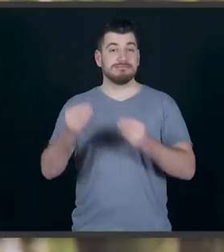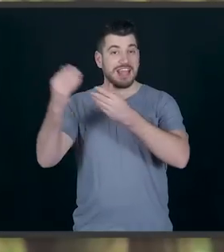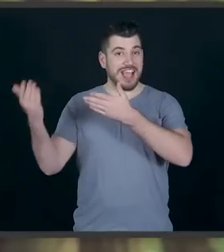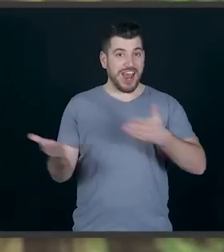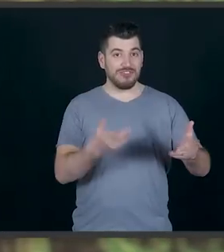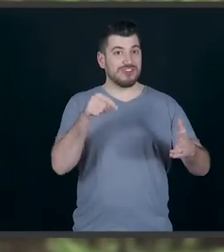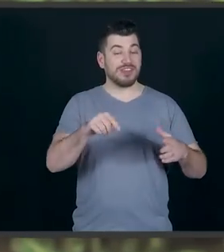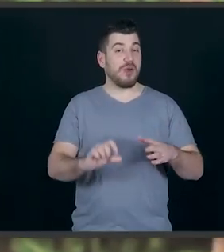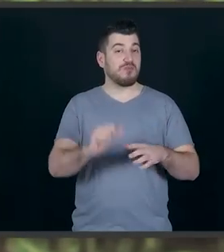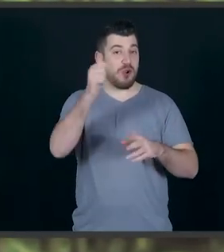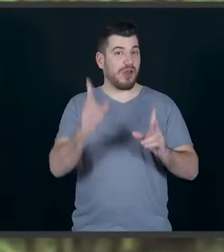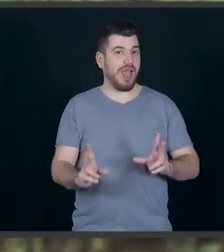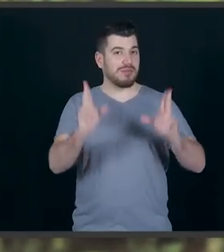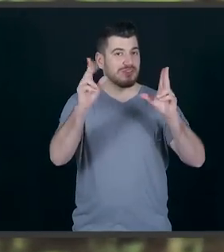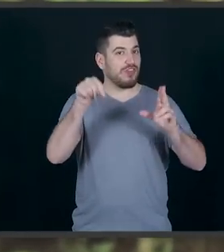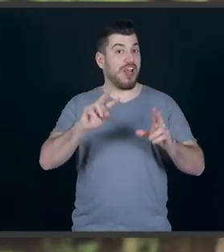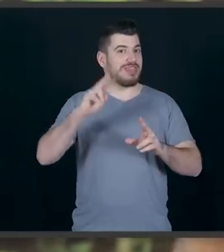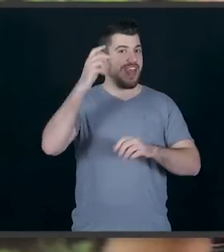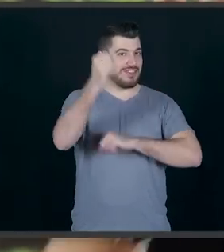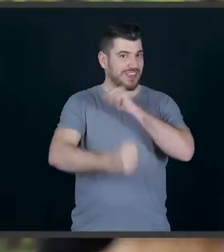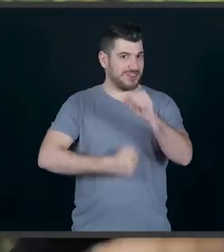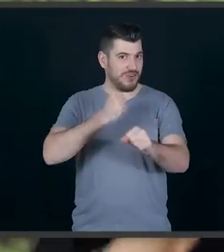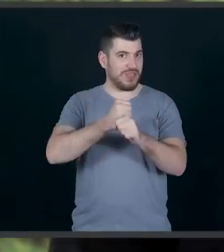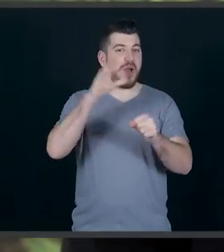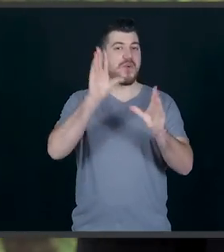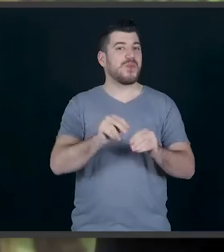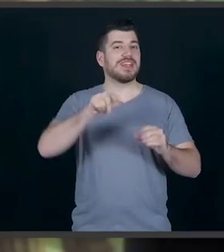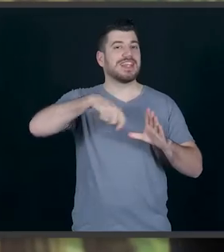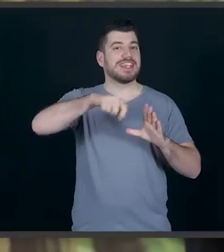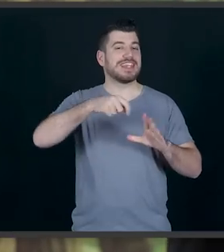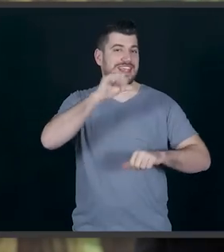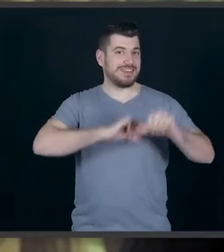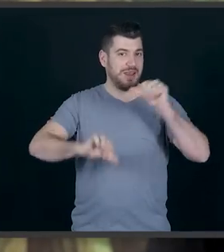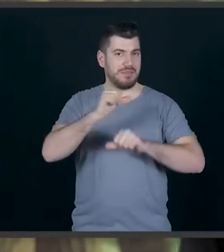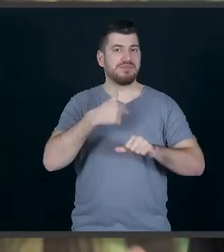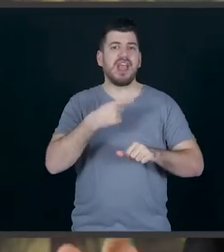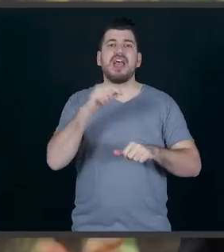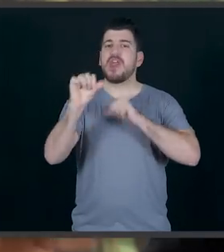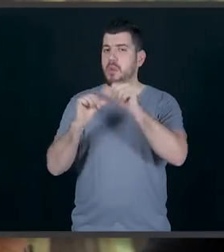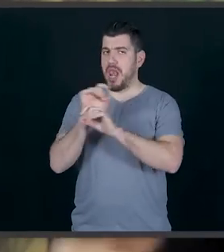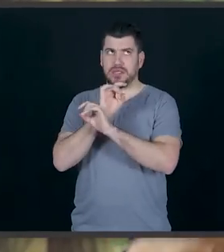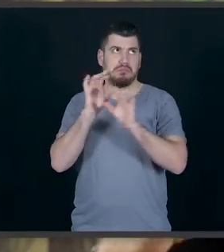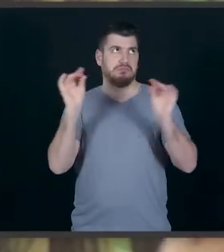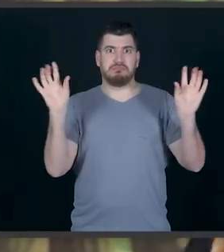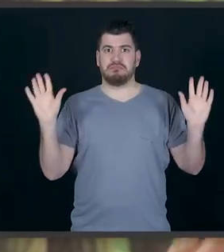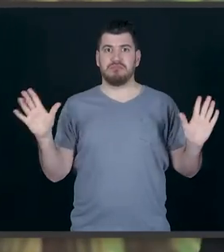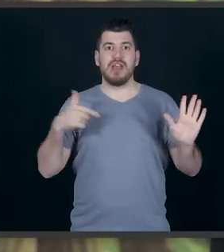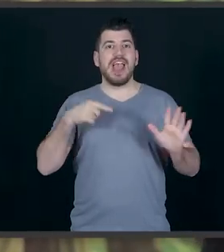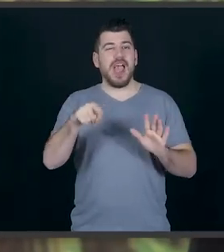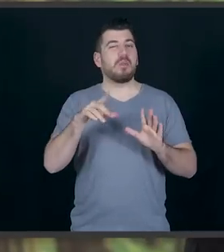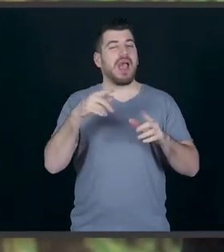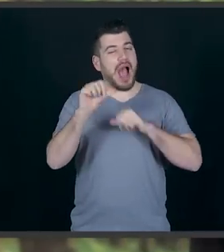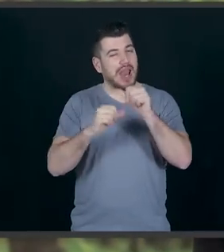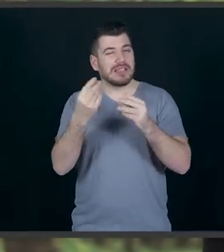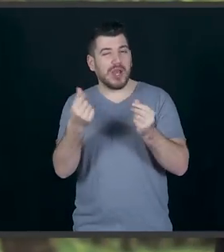Καλώς ήρθατε στο πρώτο επεισόδιο της δεύτερης σεζόν του Kitchen Lab. Δεν έχουμε αλλάξει πολλά. Έχουμε αλλάξει περισσότερο τον τρόπο που θα δείχνουμε τις